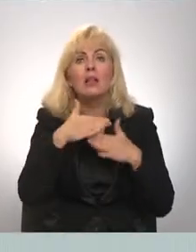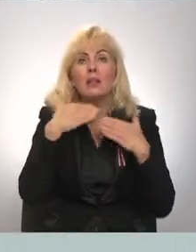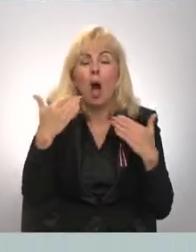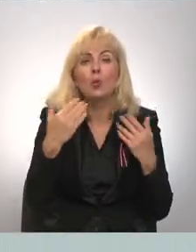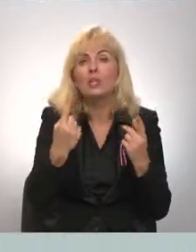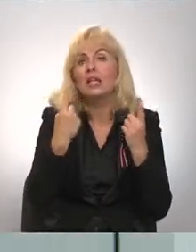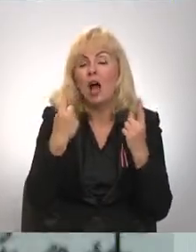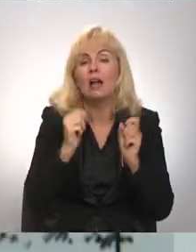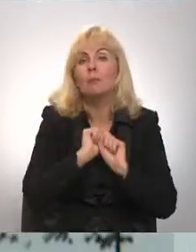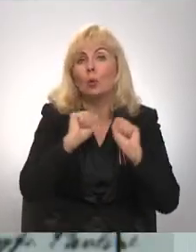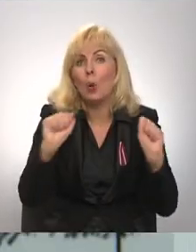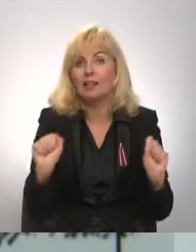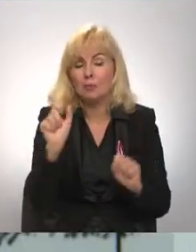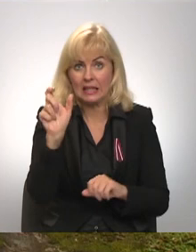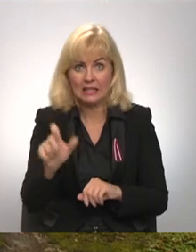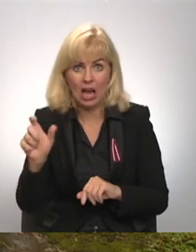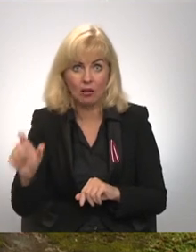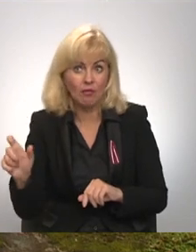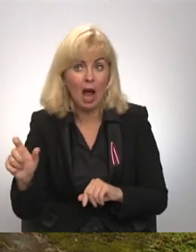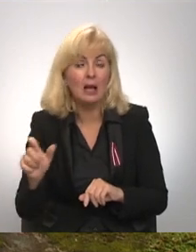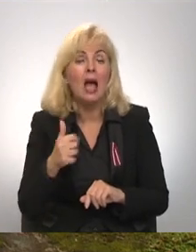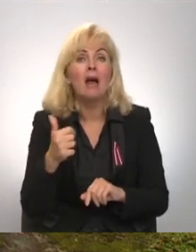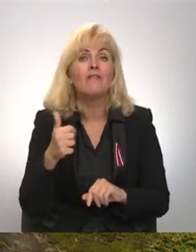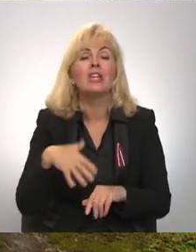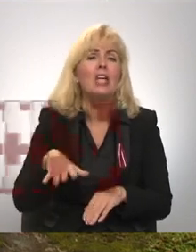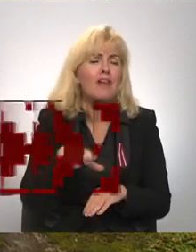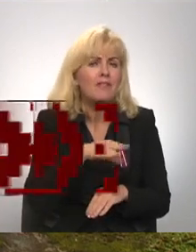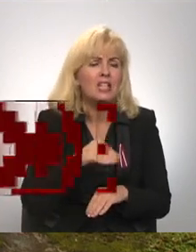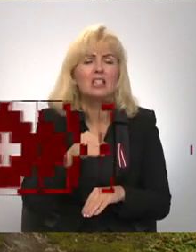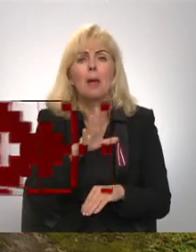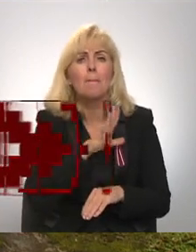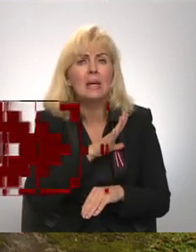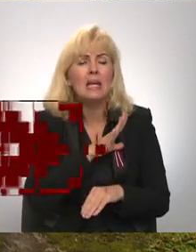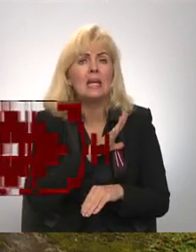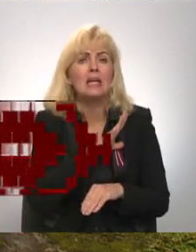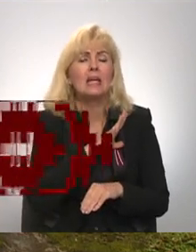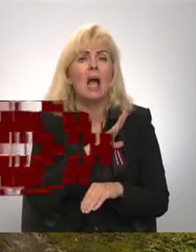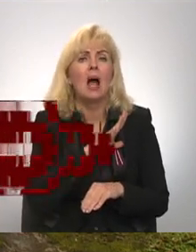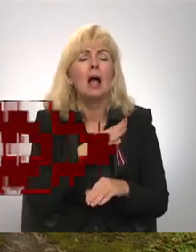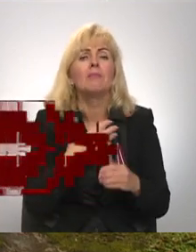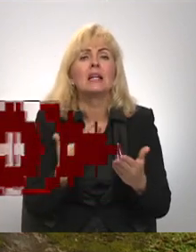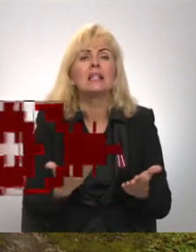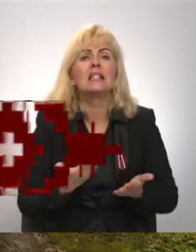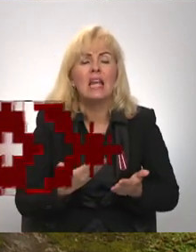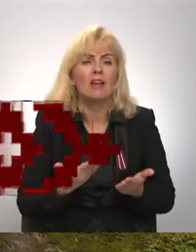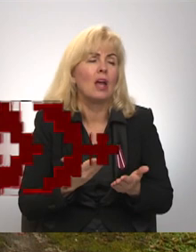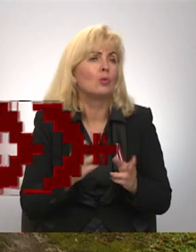ievērojumi un drosmīgi cilvēki. Viņi visi bija tik ārkārtīgi dzīvi, tādi